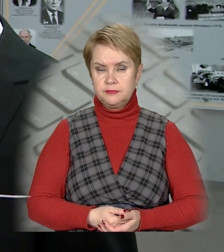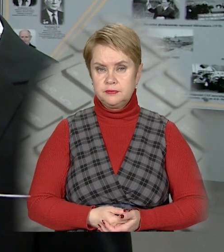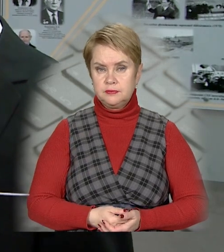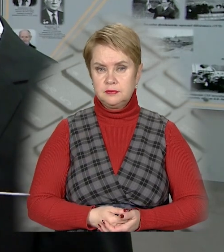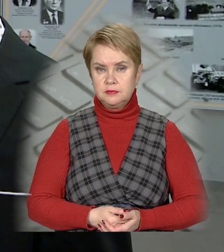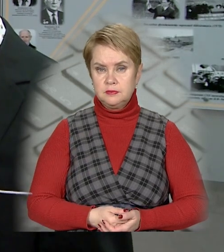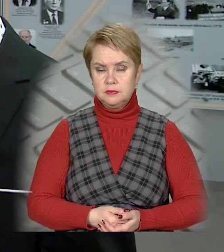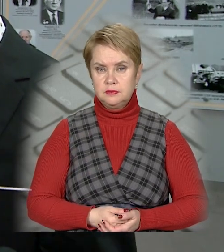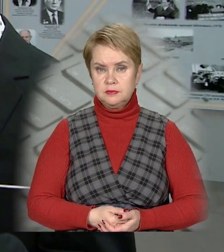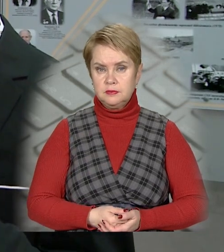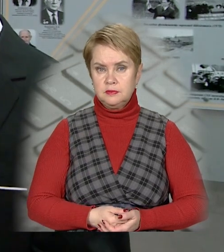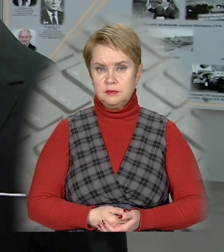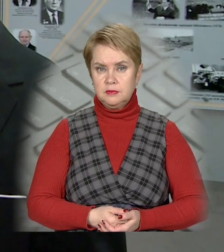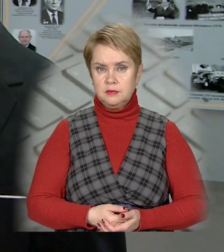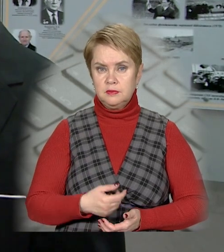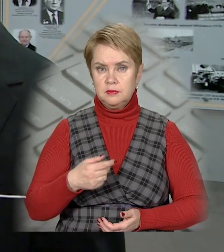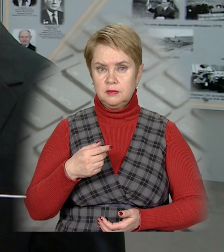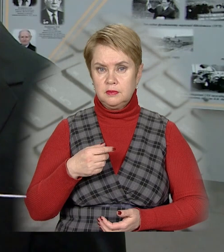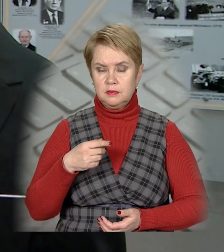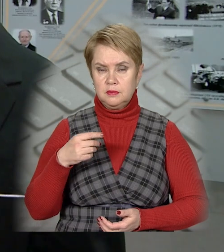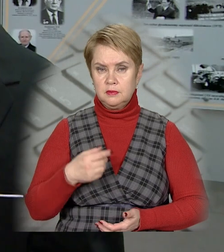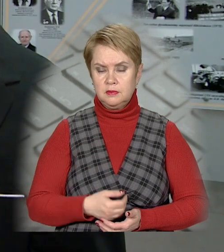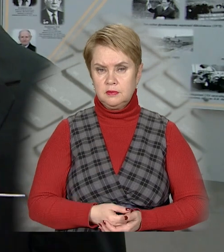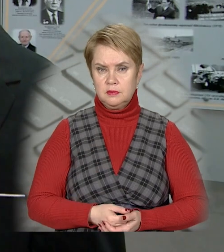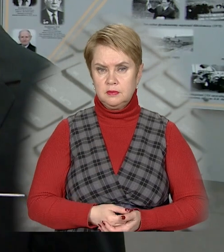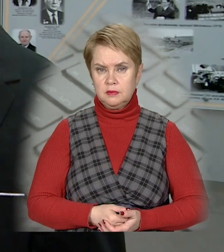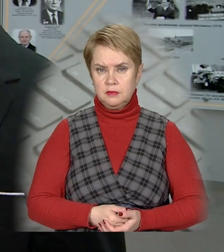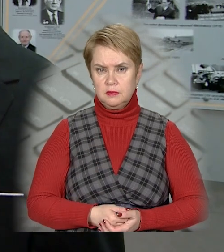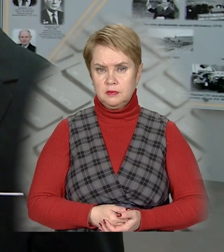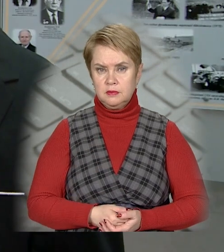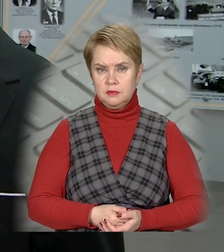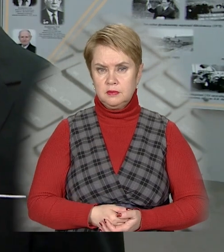м'ясо з сусом.